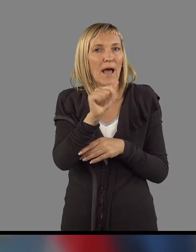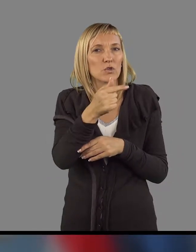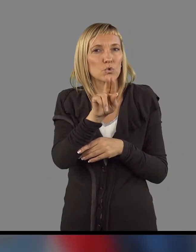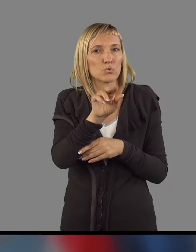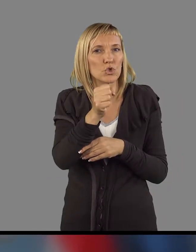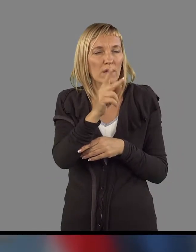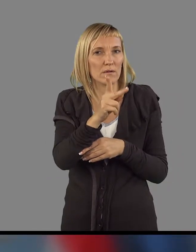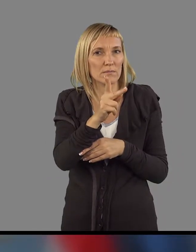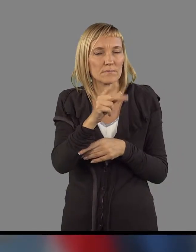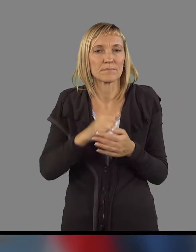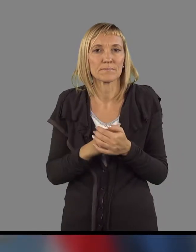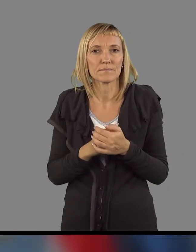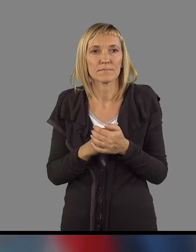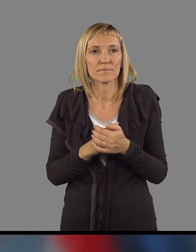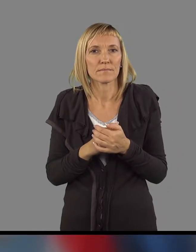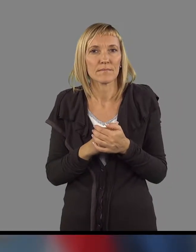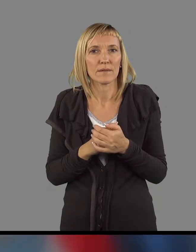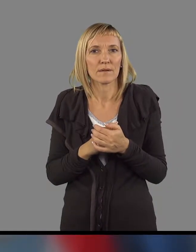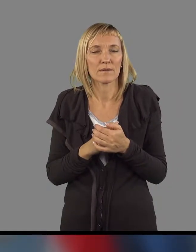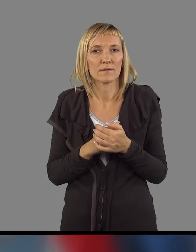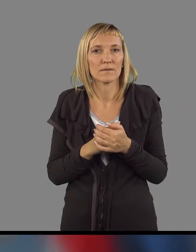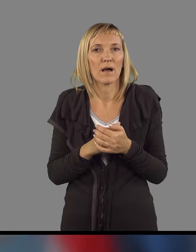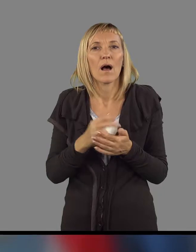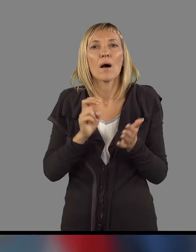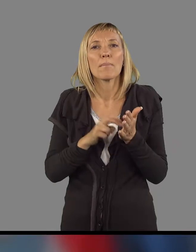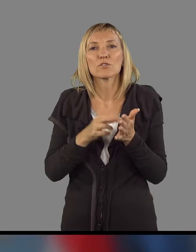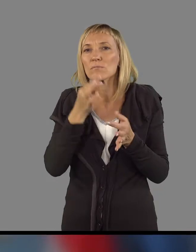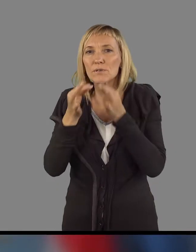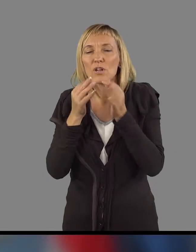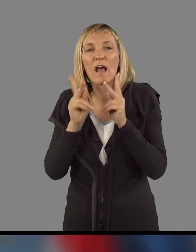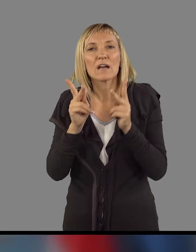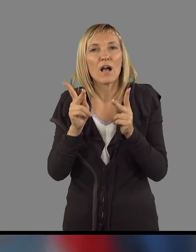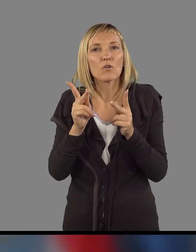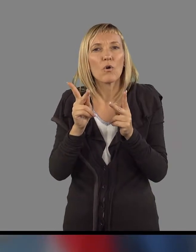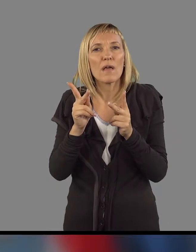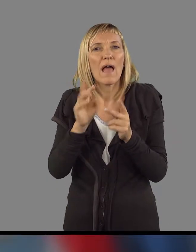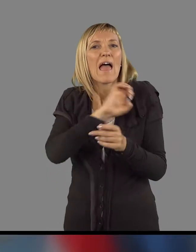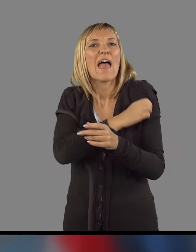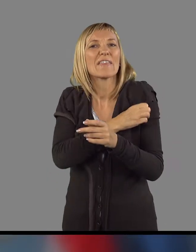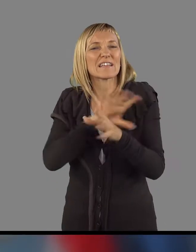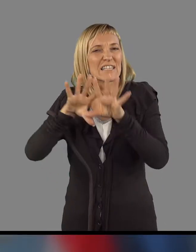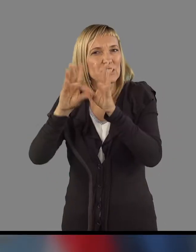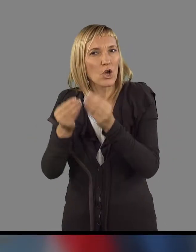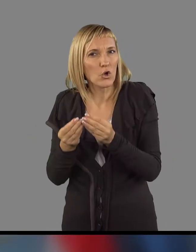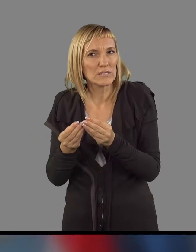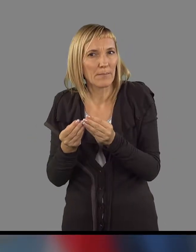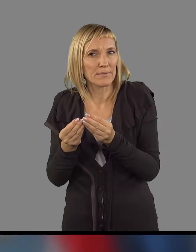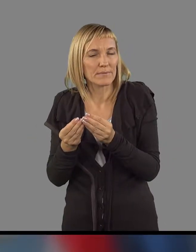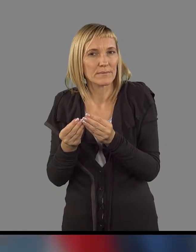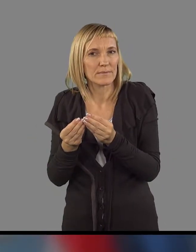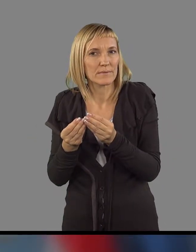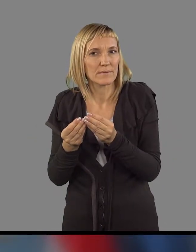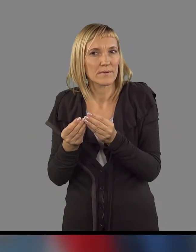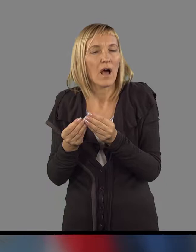stvar vlade. In pa še nekaj na vprašanje za kolega iz redakcije, kako je z energetskim konceptom, sicer mogoče malo strižaj, z tega, kar ste danes